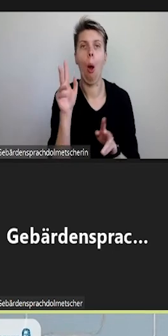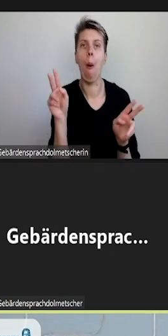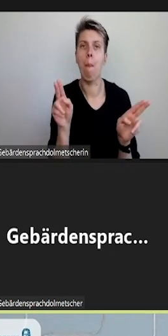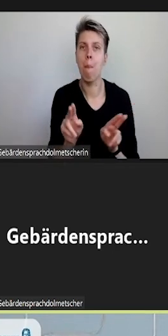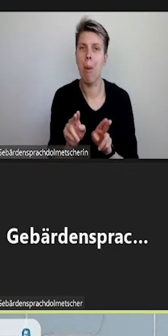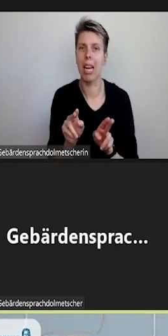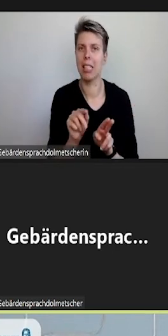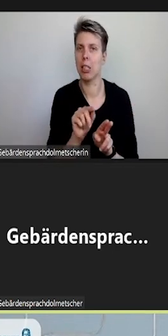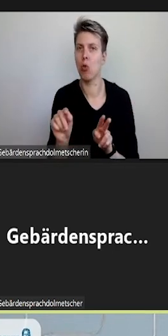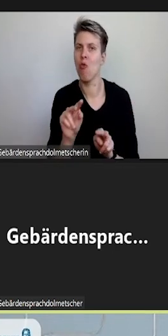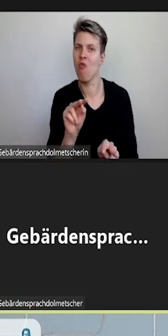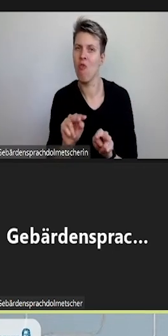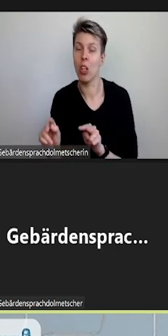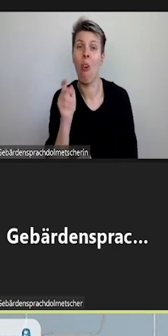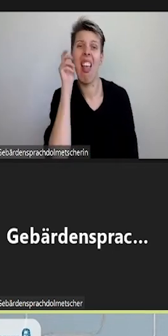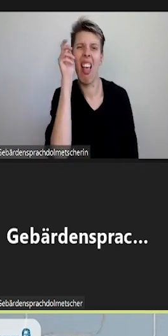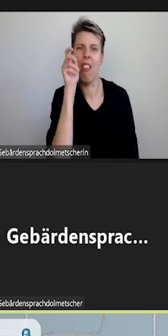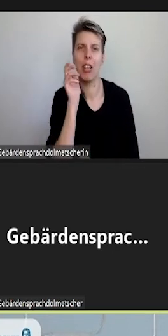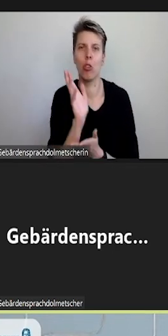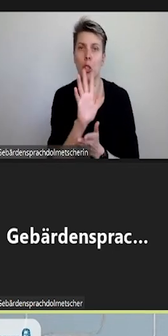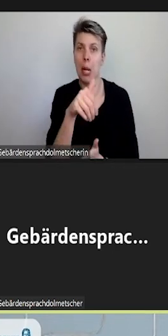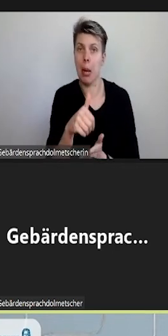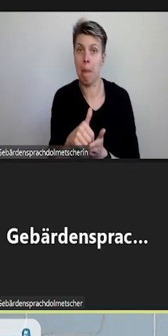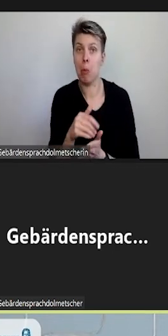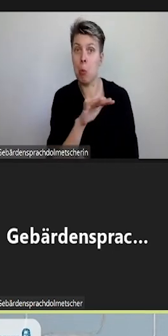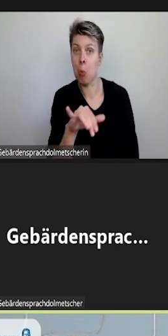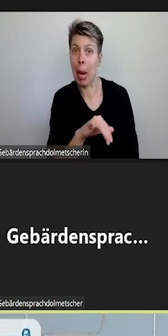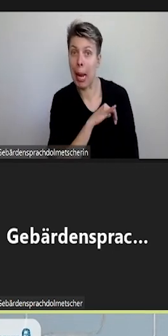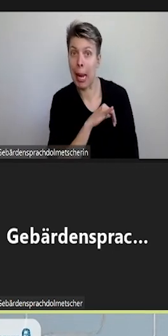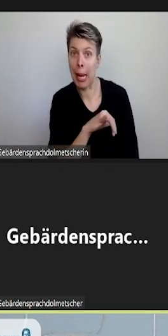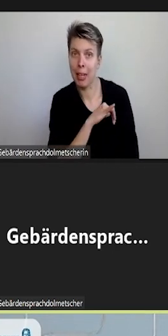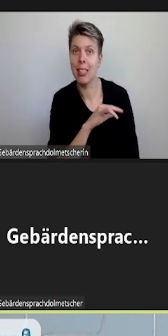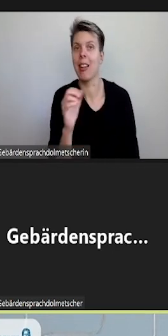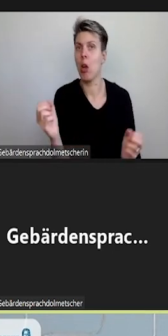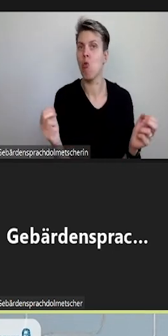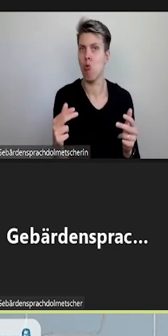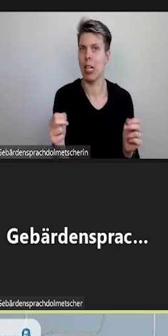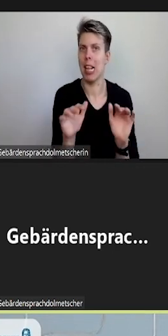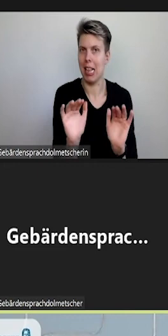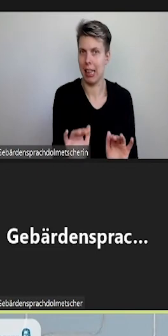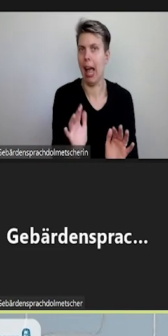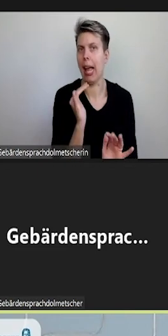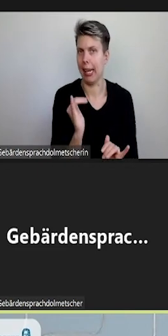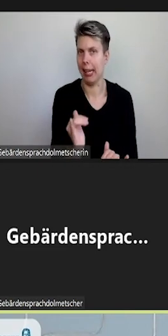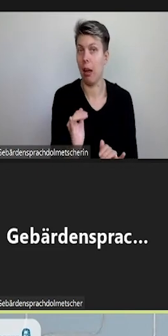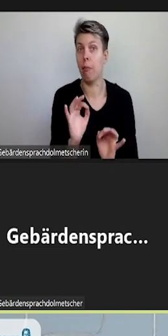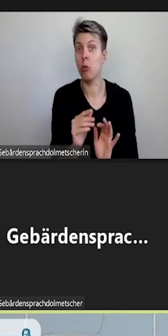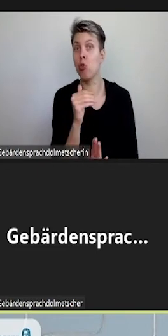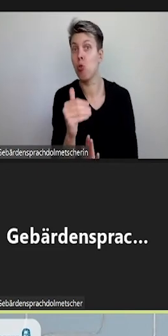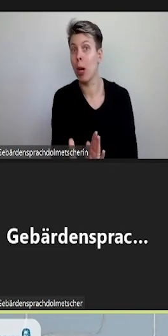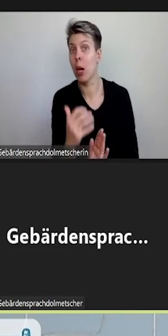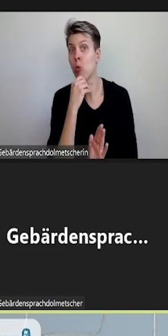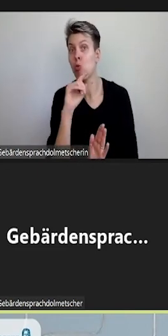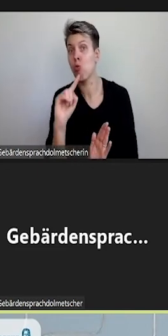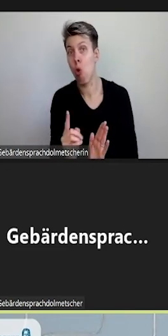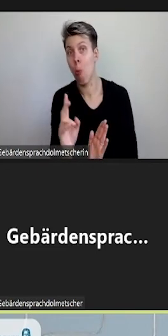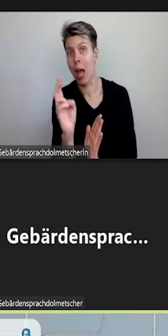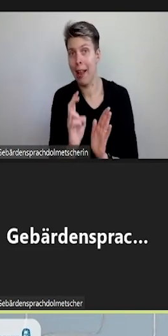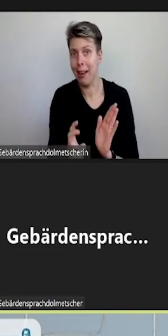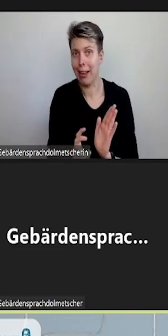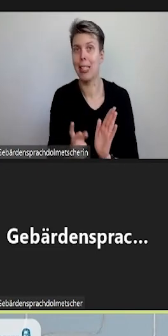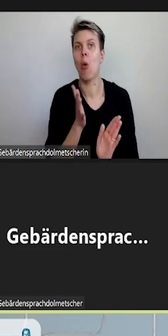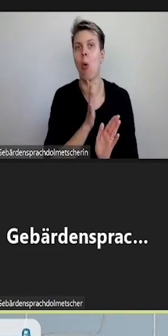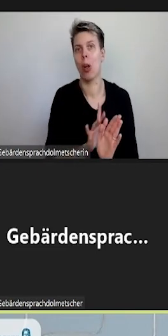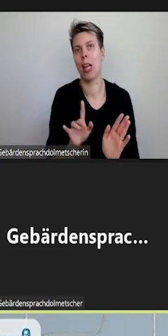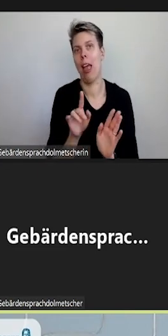Effekten eingebaut haben. Und wenn Sie das nochmal nachlesen wollen, also Untertitel sind vorhanden, aber falls Sie das nochmal nachlesen wollen, können Sie das auch im